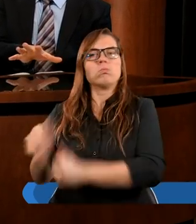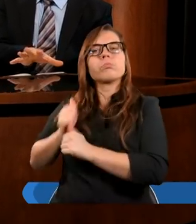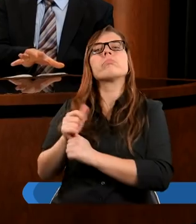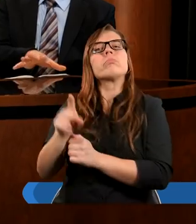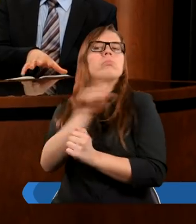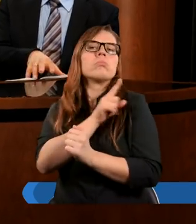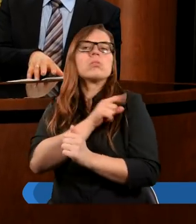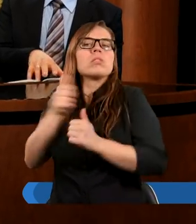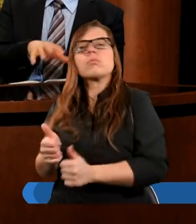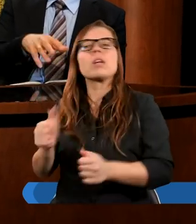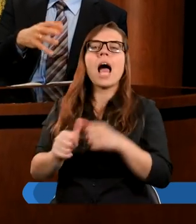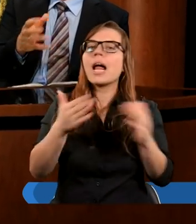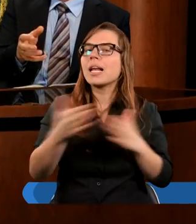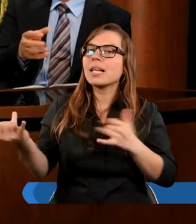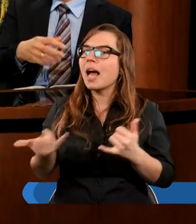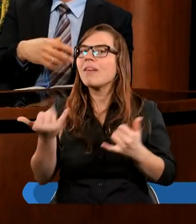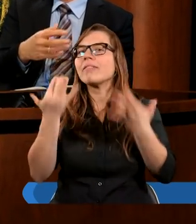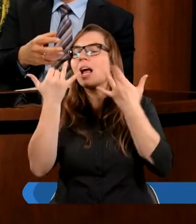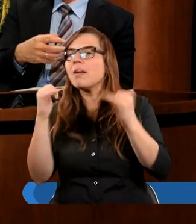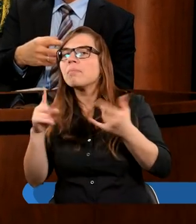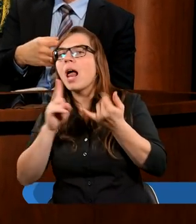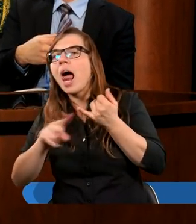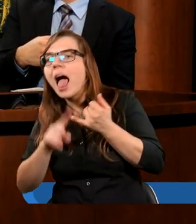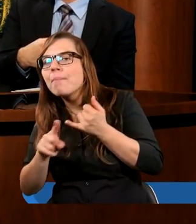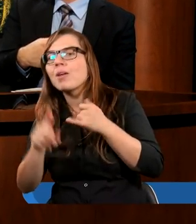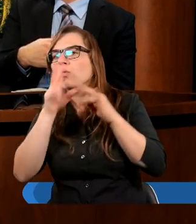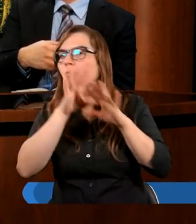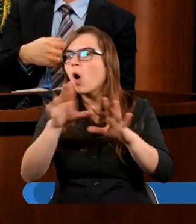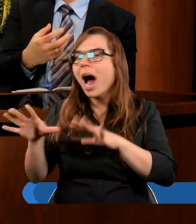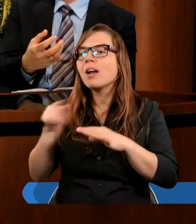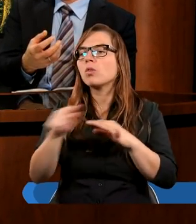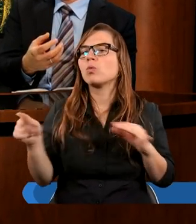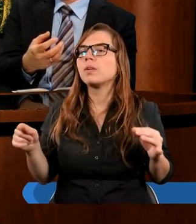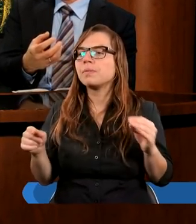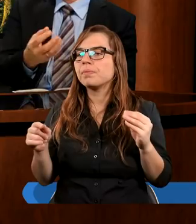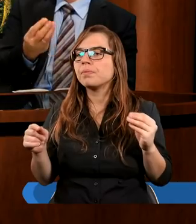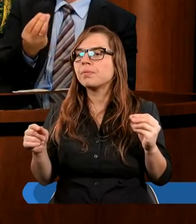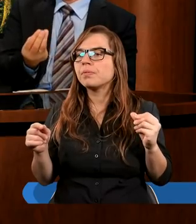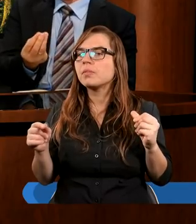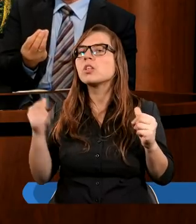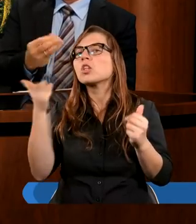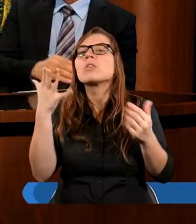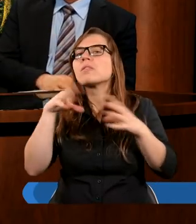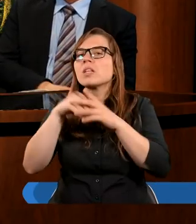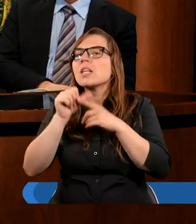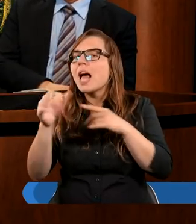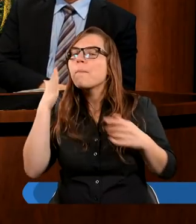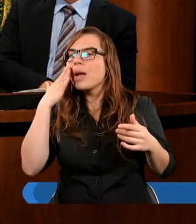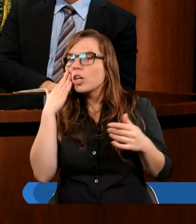swojego ludu. I wiele, wiele elementów właśnie z świątyni pokazuje, kim rzeczywiście jest Bóg jako ten, który mieszka